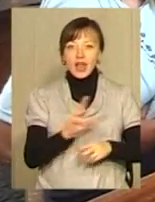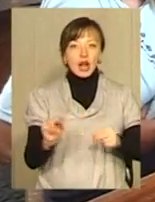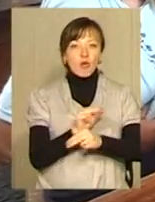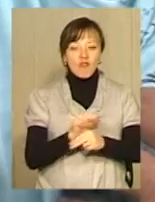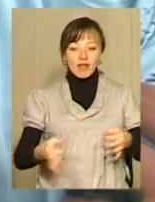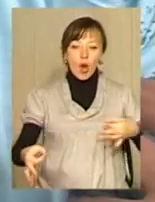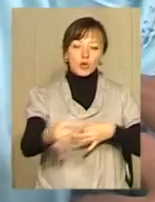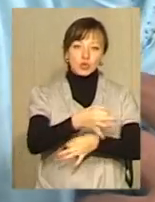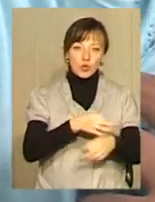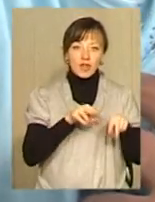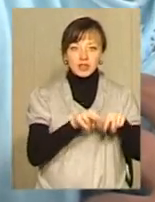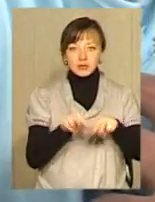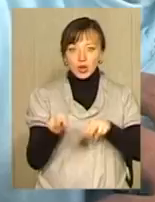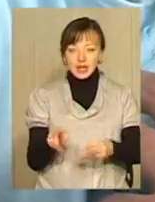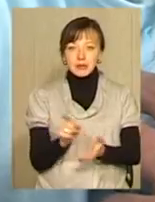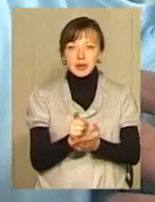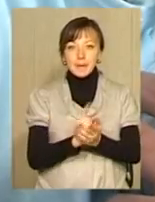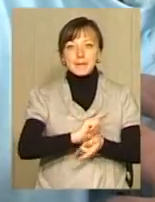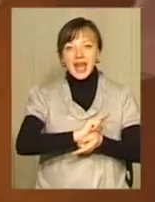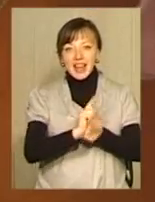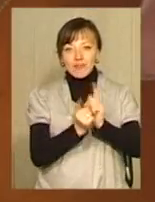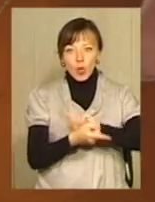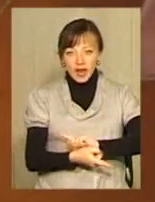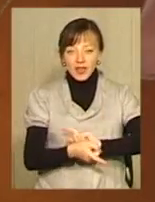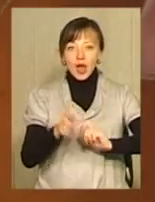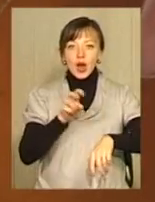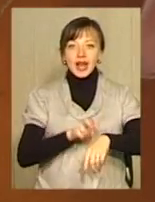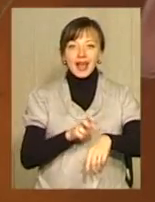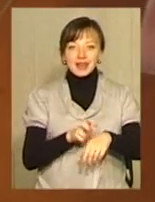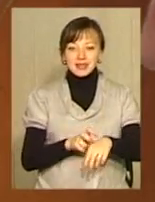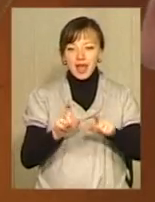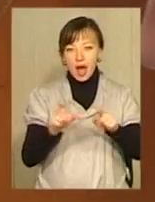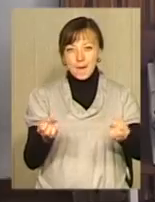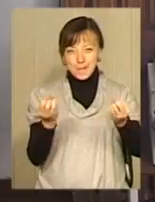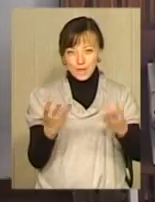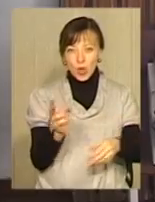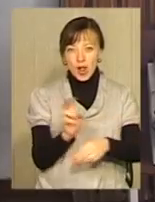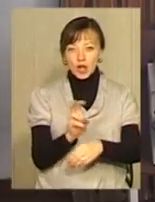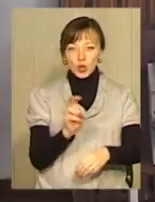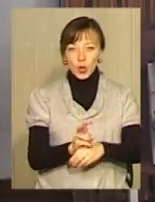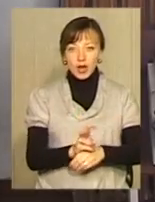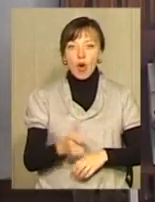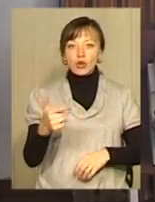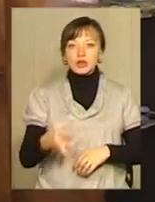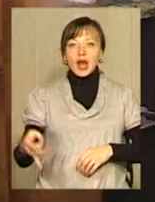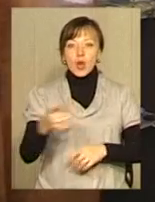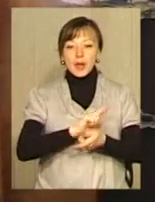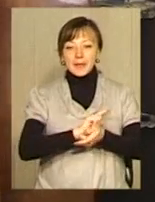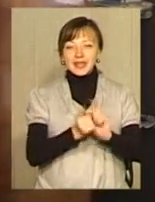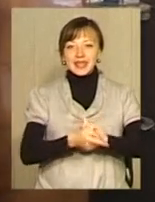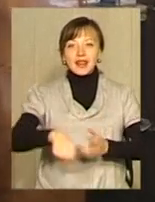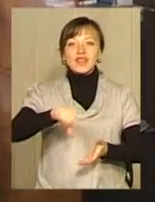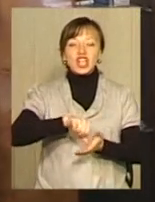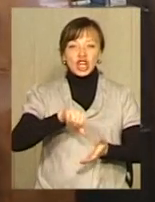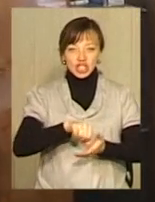а консультували і доглядали за пенсіонерами, перетворили у лікарські амбулаторії. У Городоцькому районі дві райлікарні перетворили у сільські дільничні.